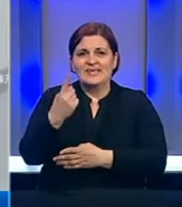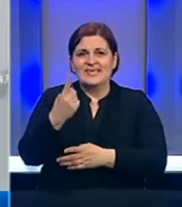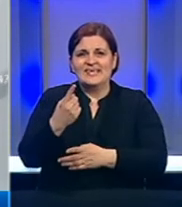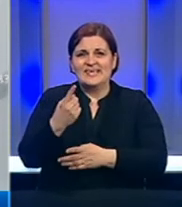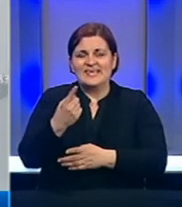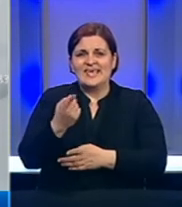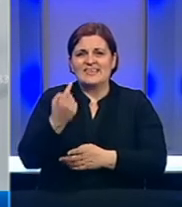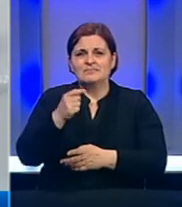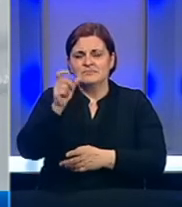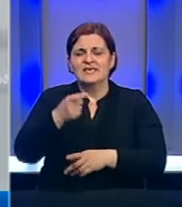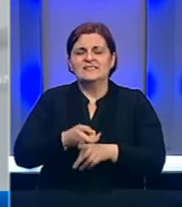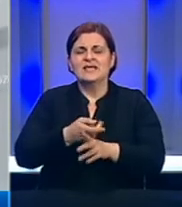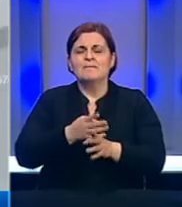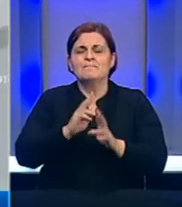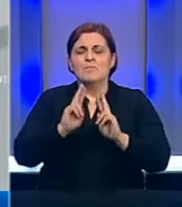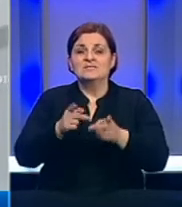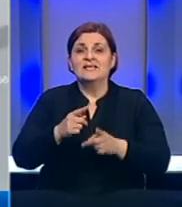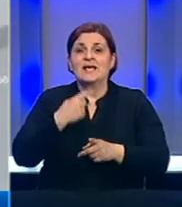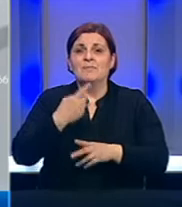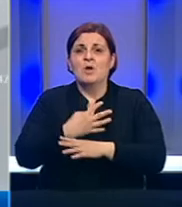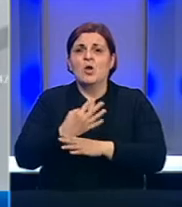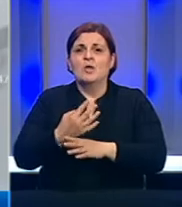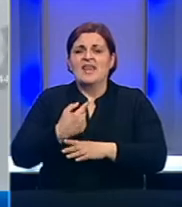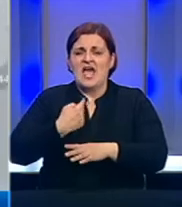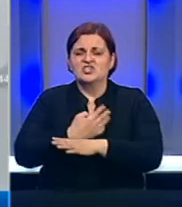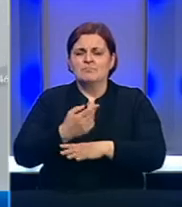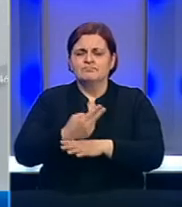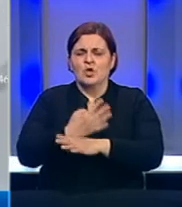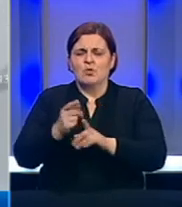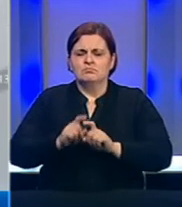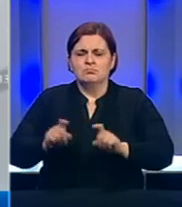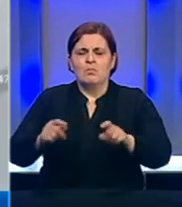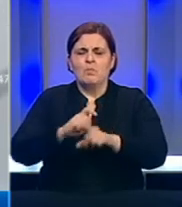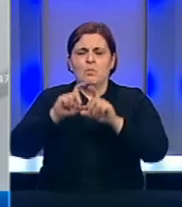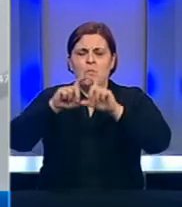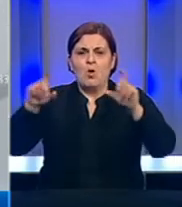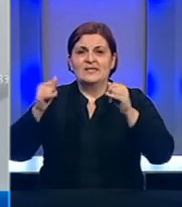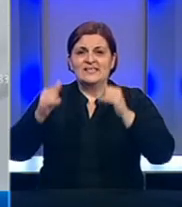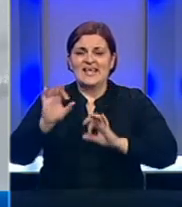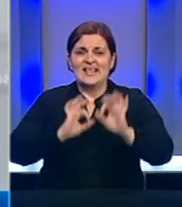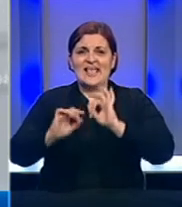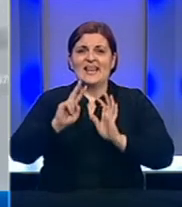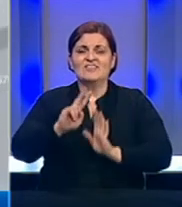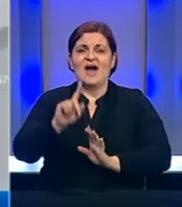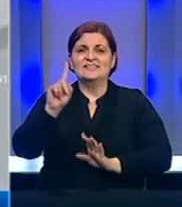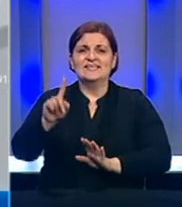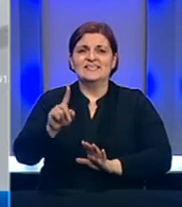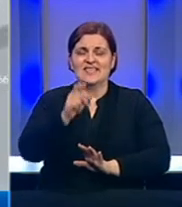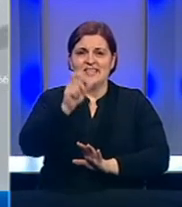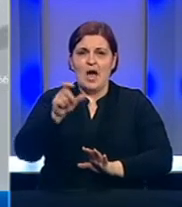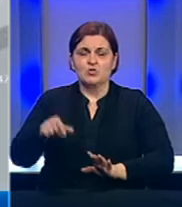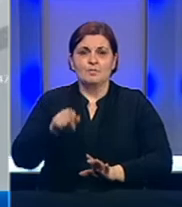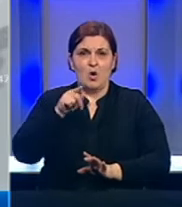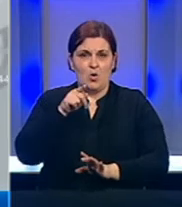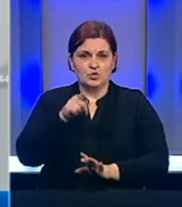bolesnik iz Mostara. Kad je u pitanju naša COVID-19 bolnica, u njoj se trenutno liječi 21 bolesnik. Od